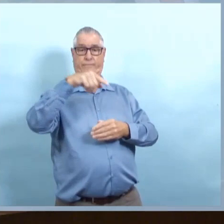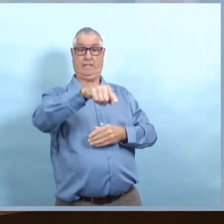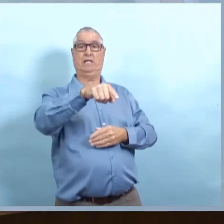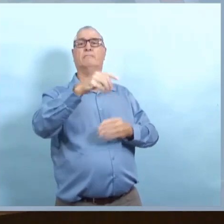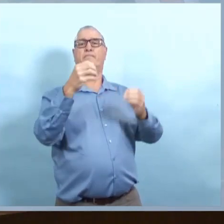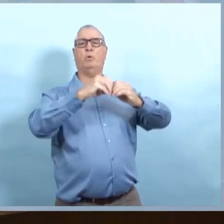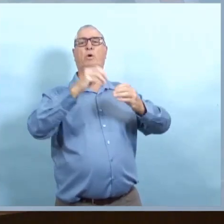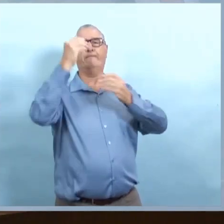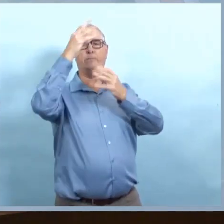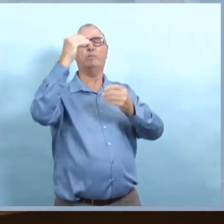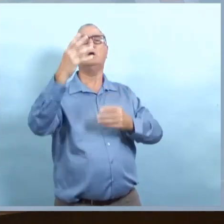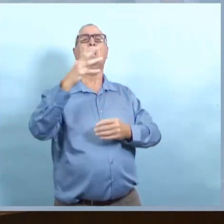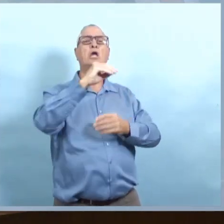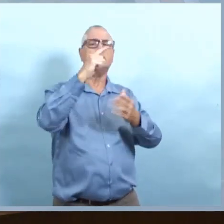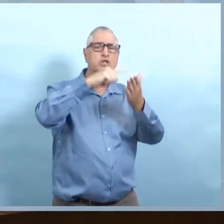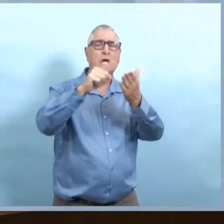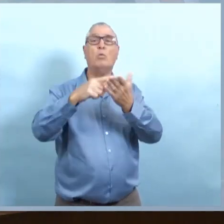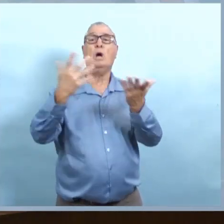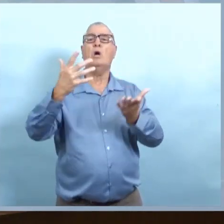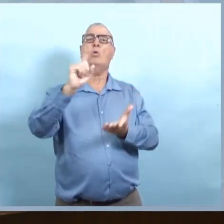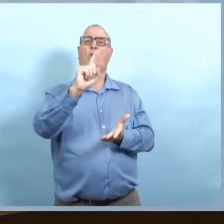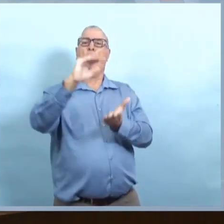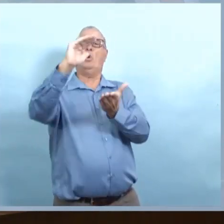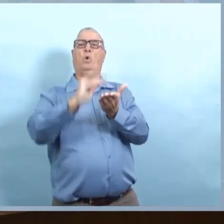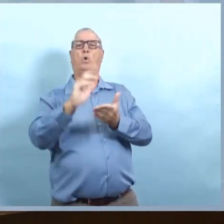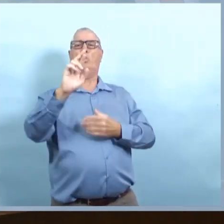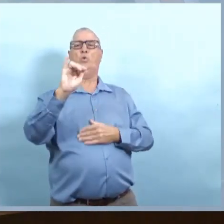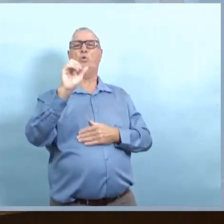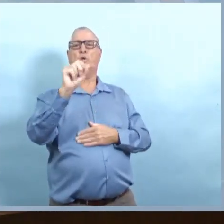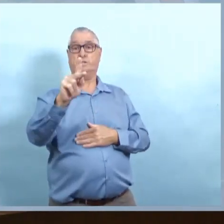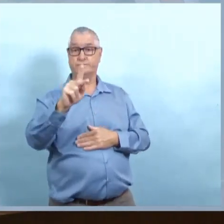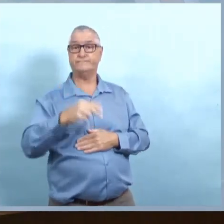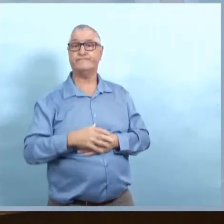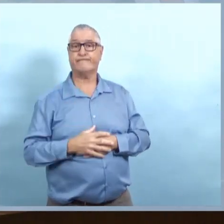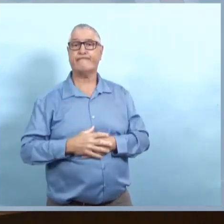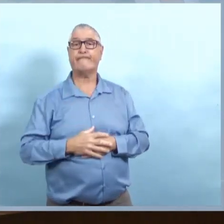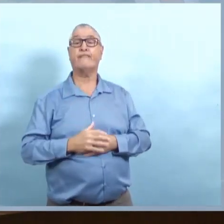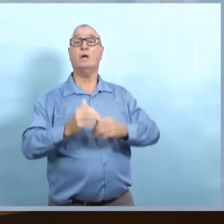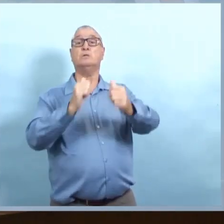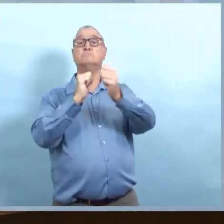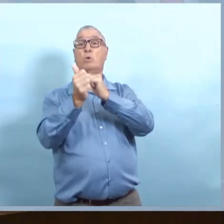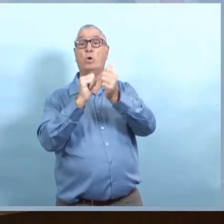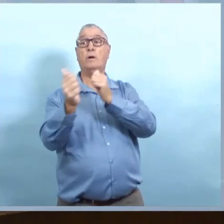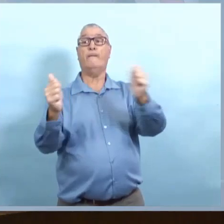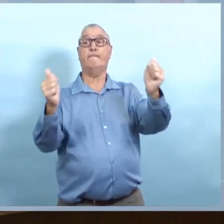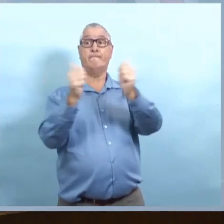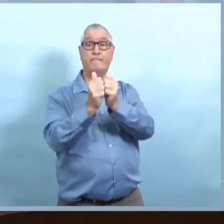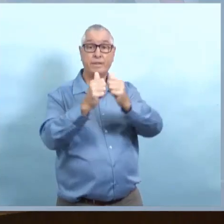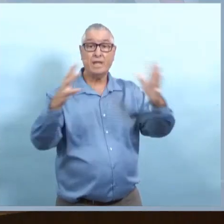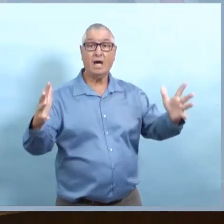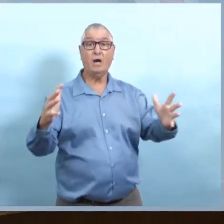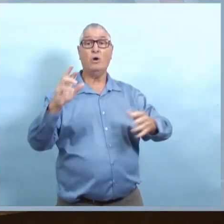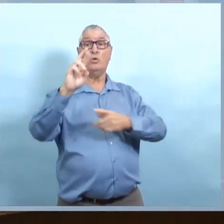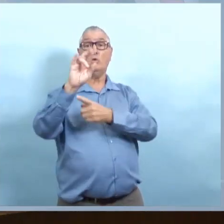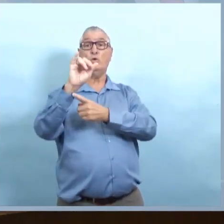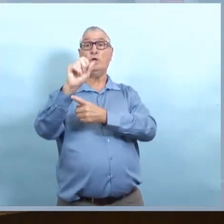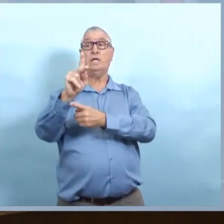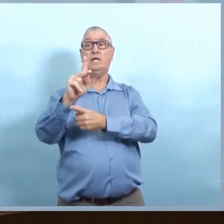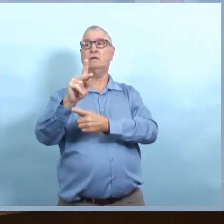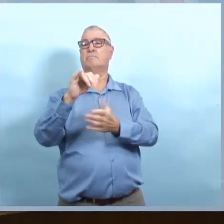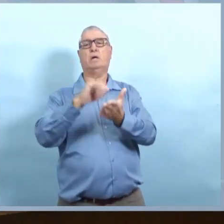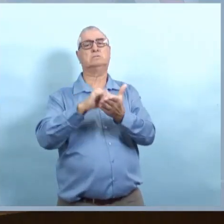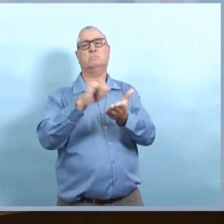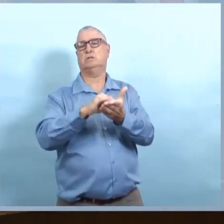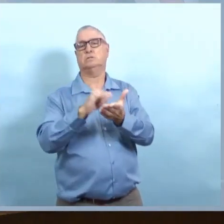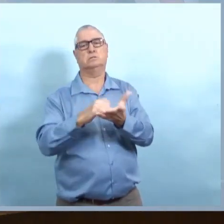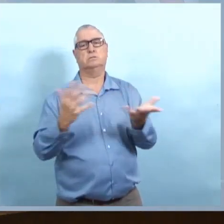en ce qui concerne s'ils peuvent recommencer à jouer de manière sécuritaire, la santé publique a donné des directives en ligne sur les activités sportives, sur ce qu'ils ont besoin d'avoir en